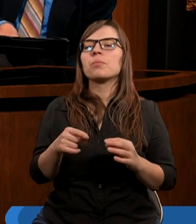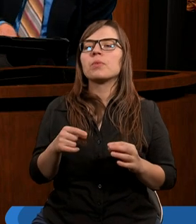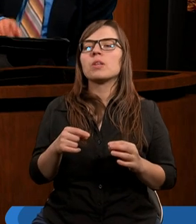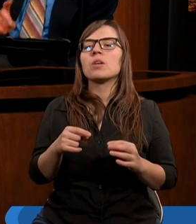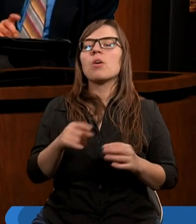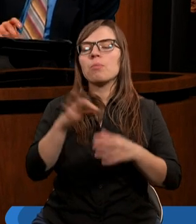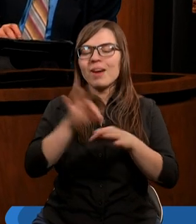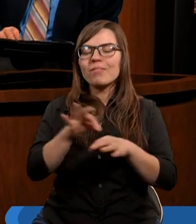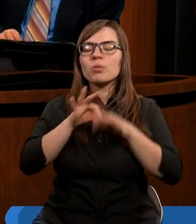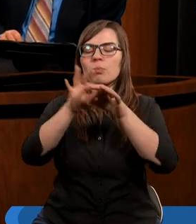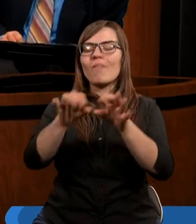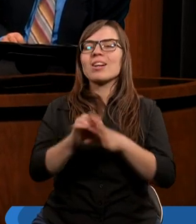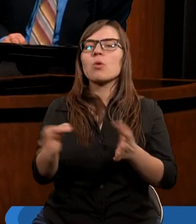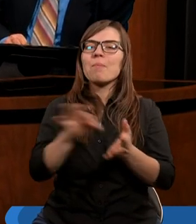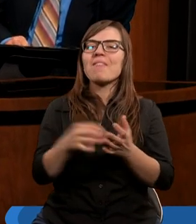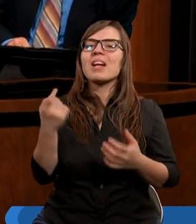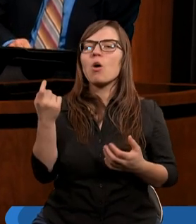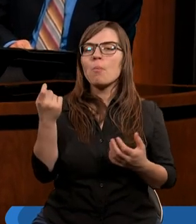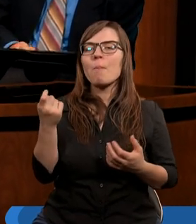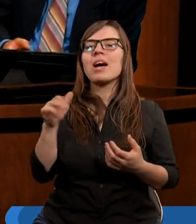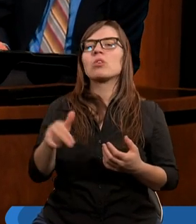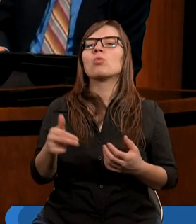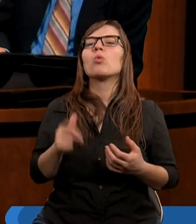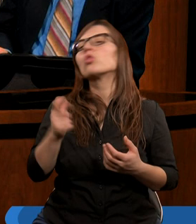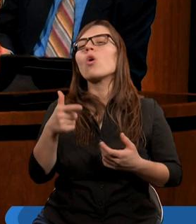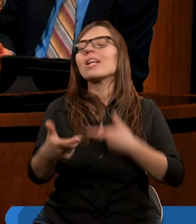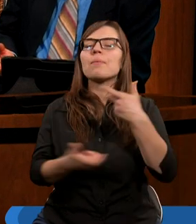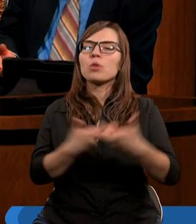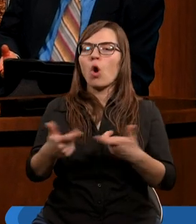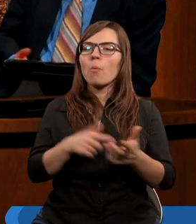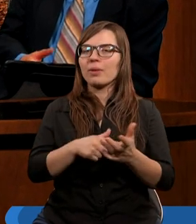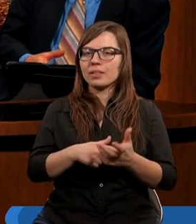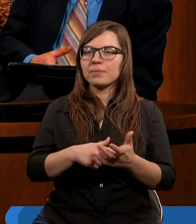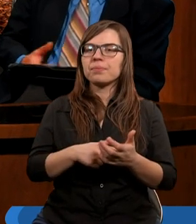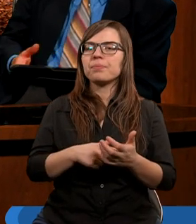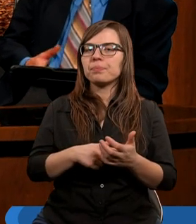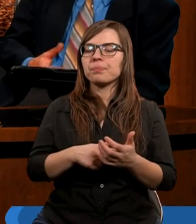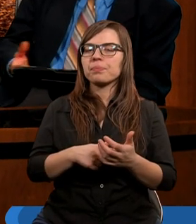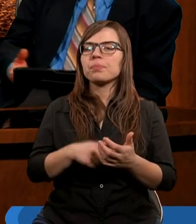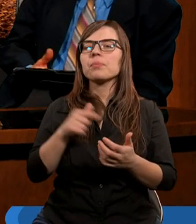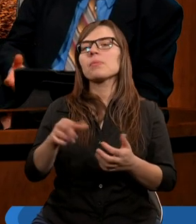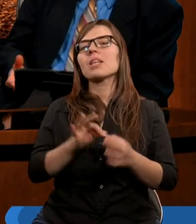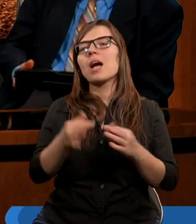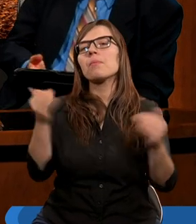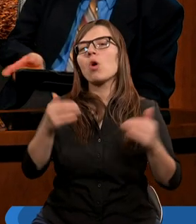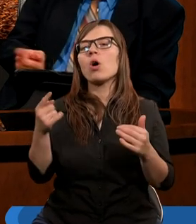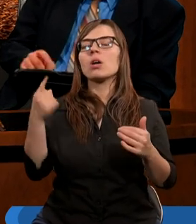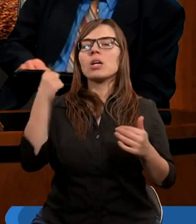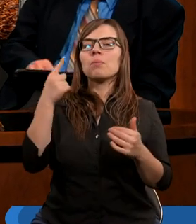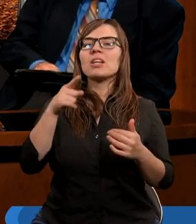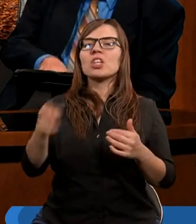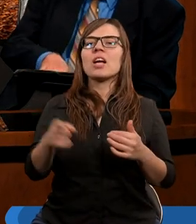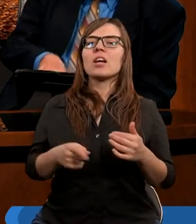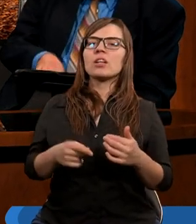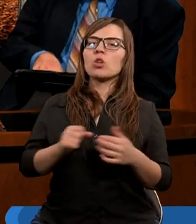cały wywód prowadzi do pewnego momentu, bo co z tym zrobić? Czy mogę w tym żyć? I myślę, że